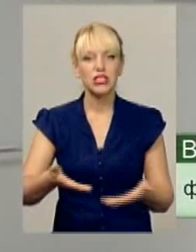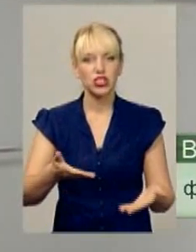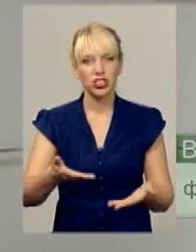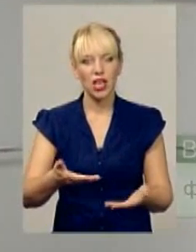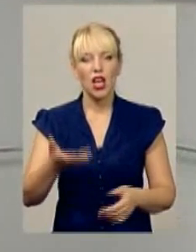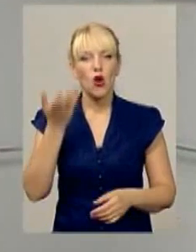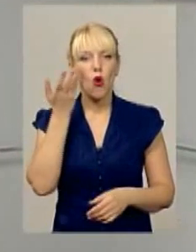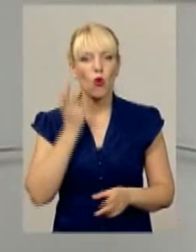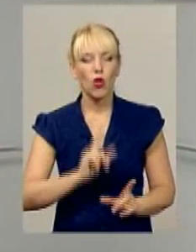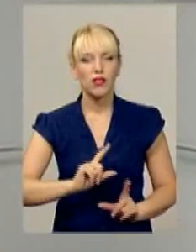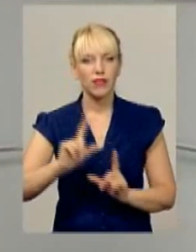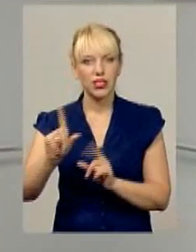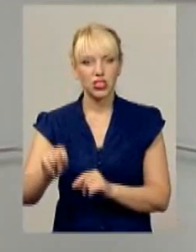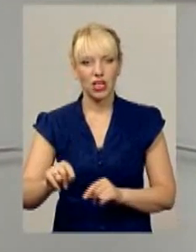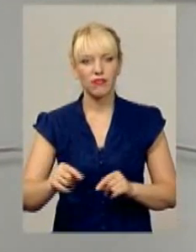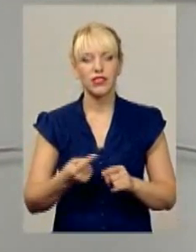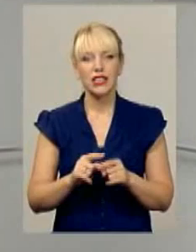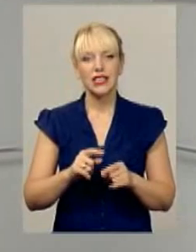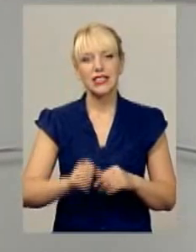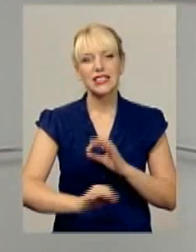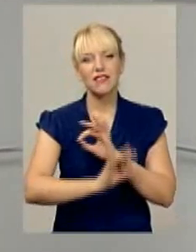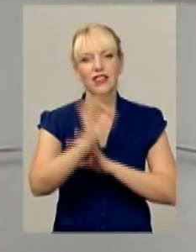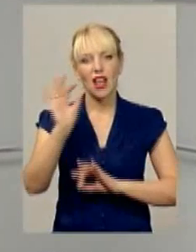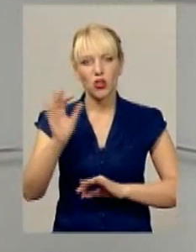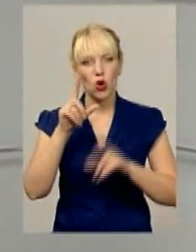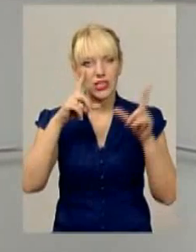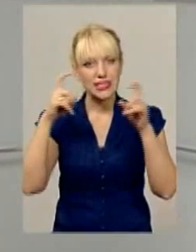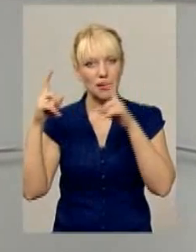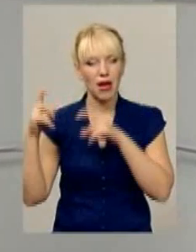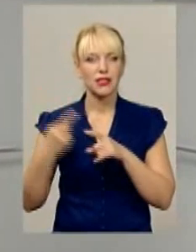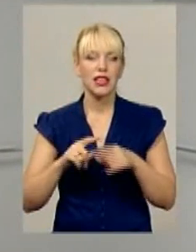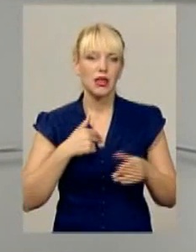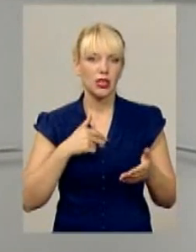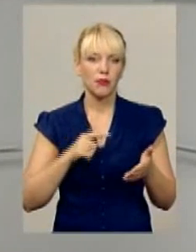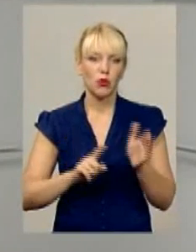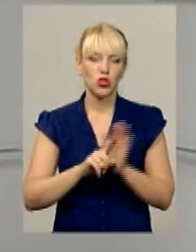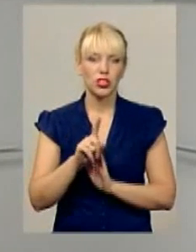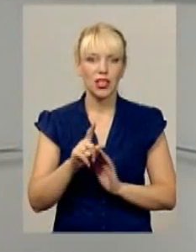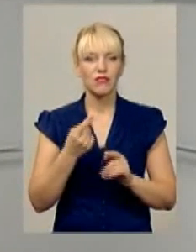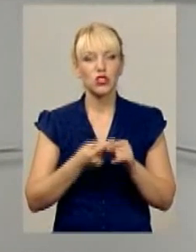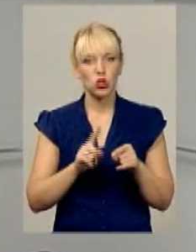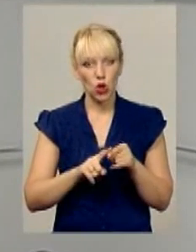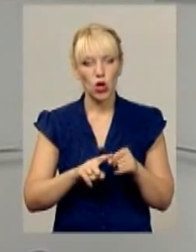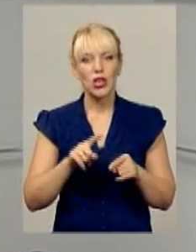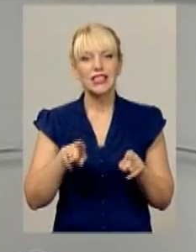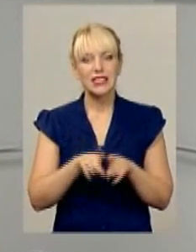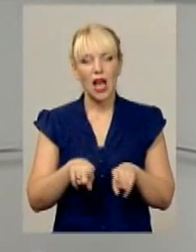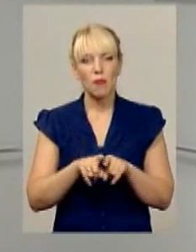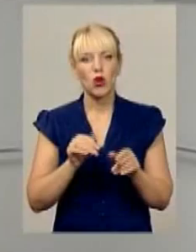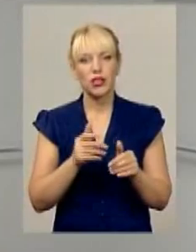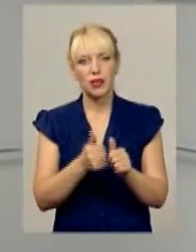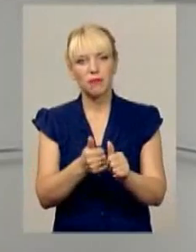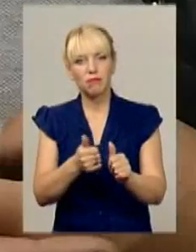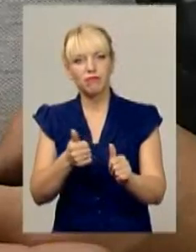світанок знімати, то він починався з одного і того самого маршруту, але з більшою і більшою